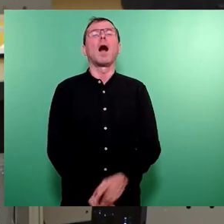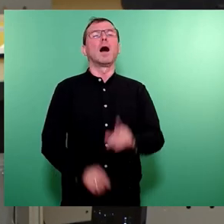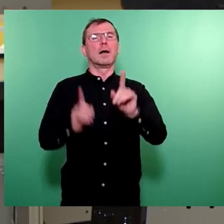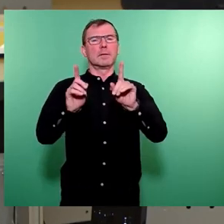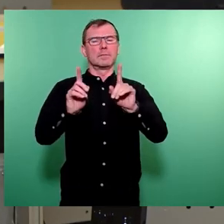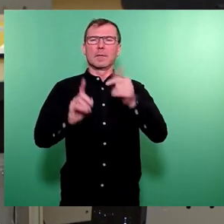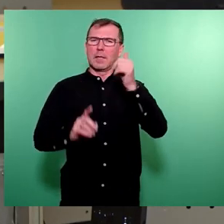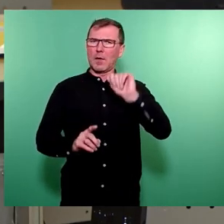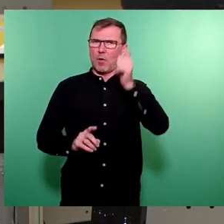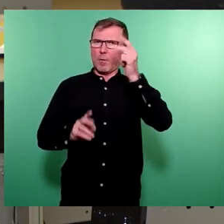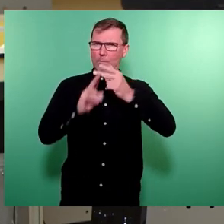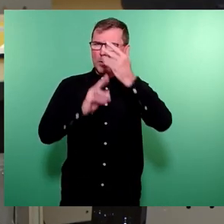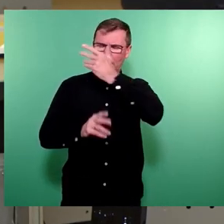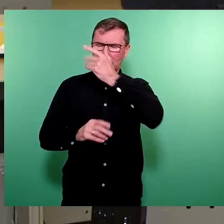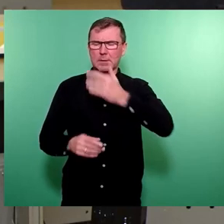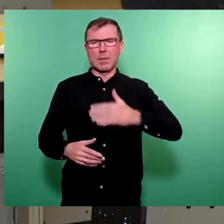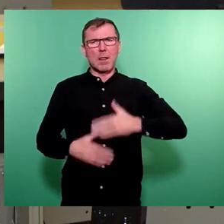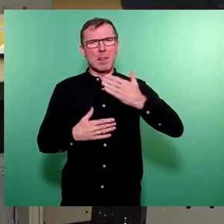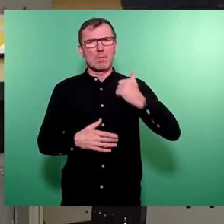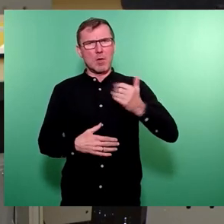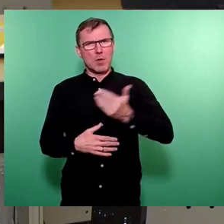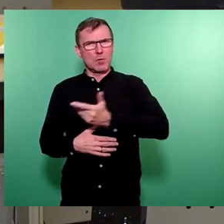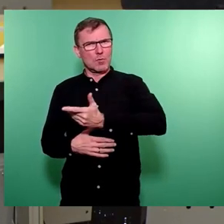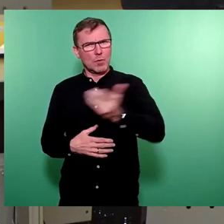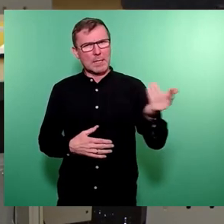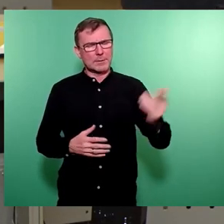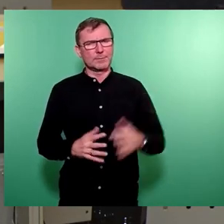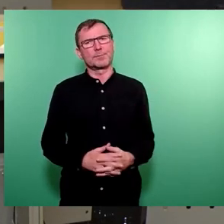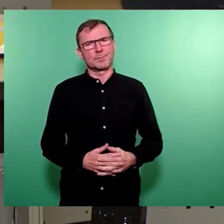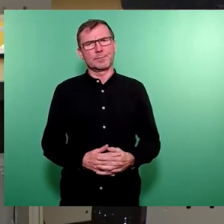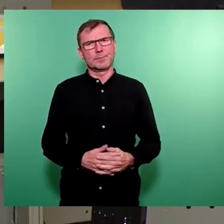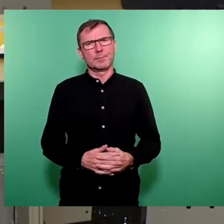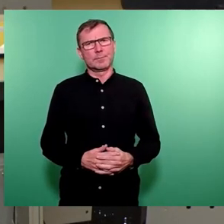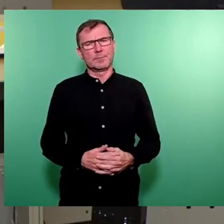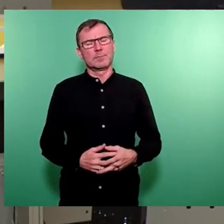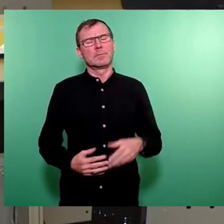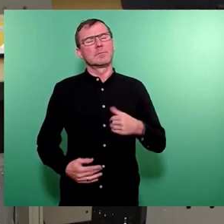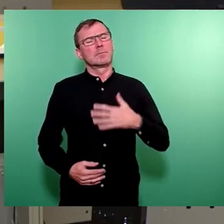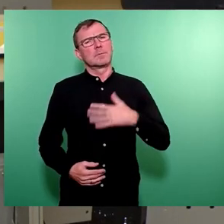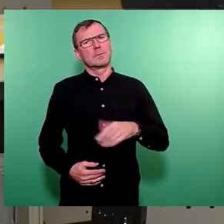Herr Oberbürgermeister, liebe Kolleginnen und Kollegen, ich will an dieser Stelle noch